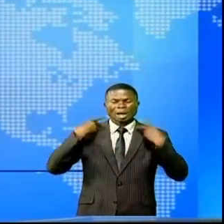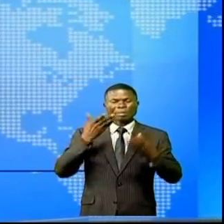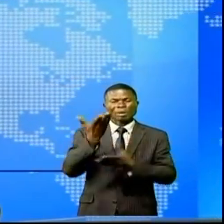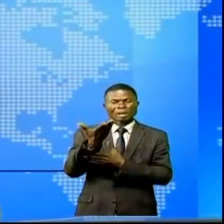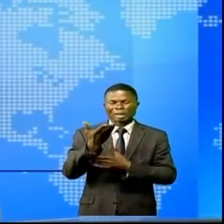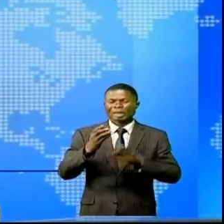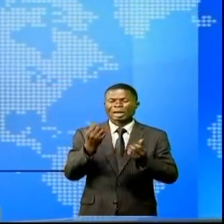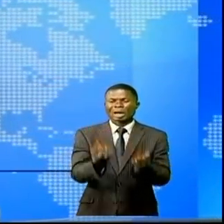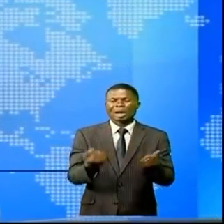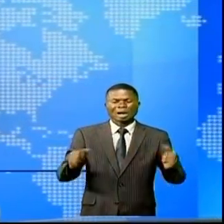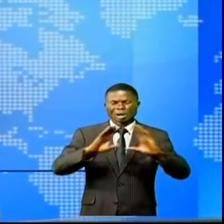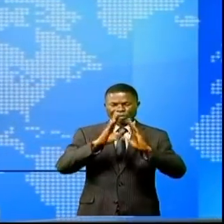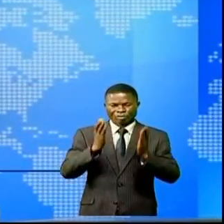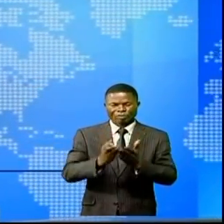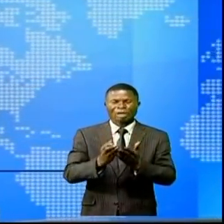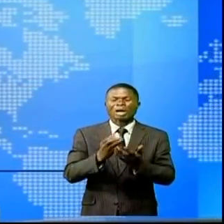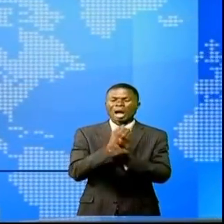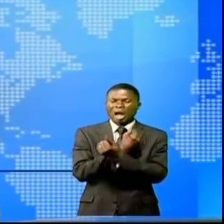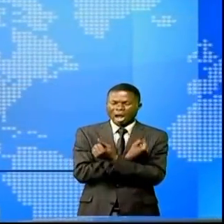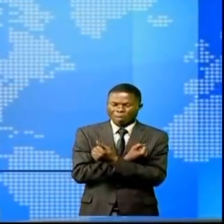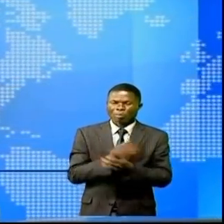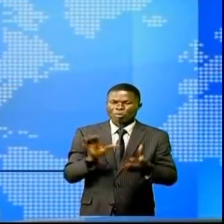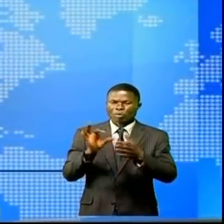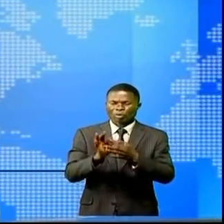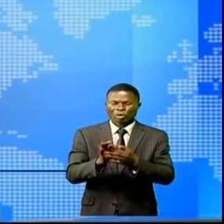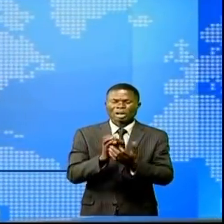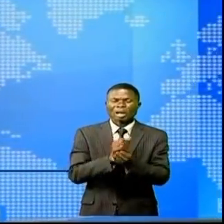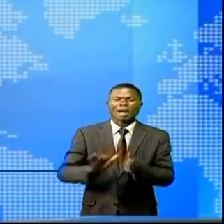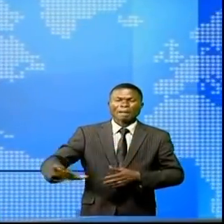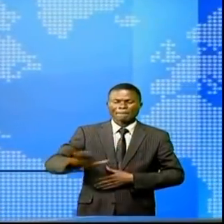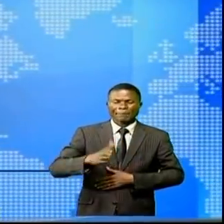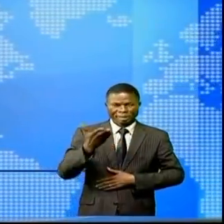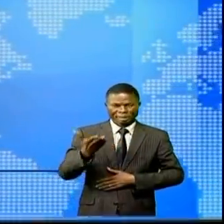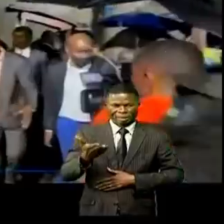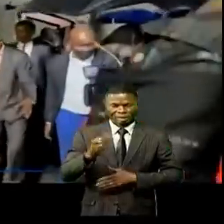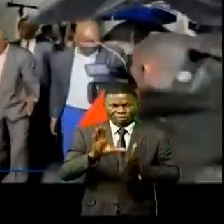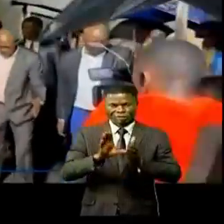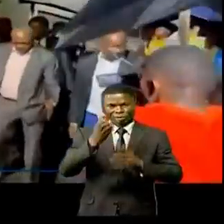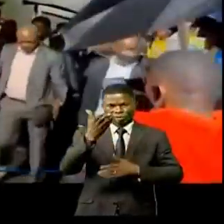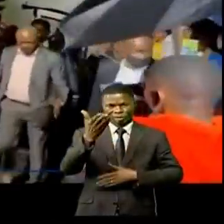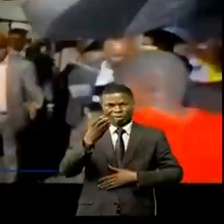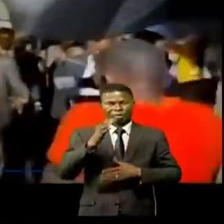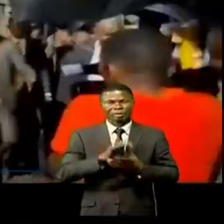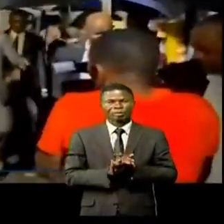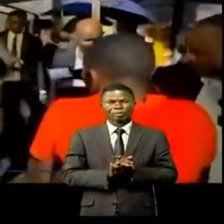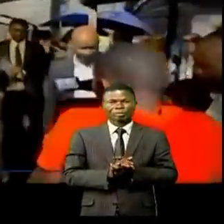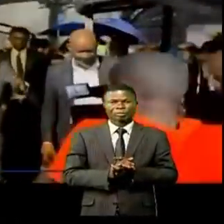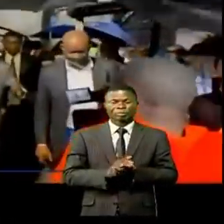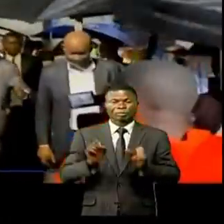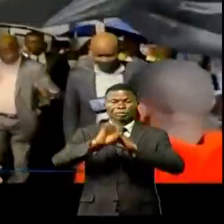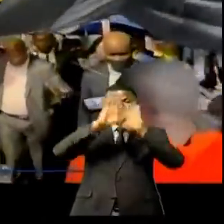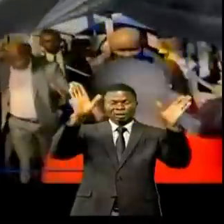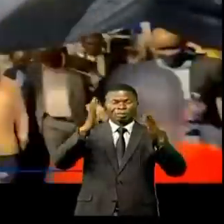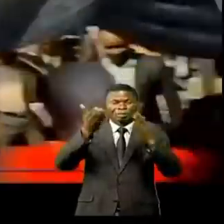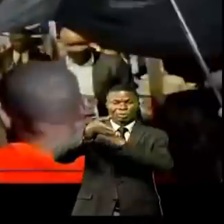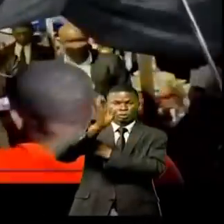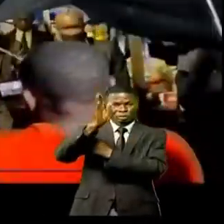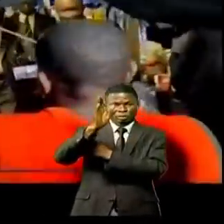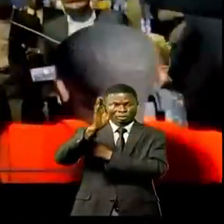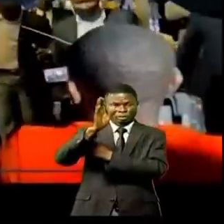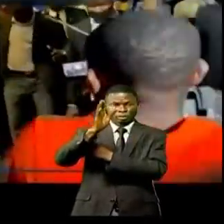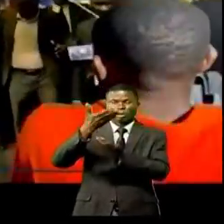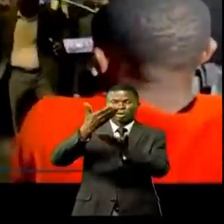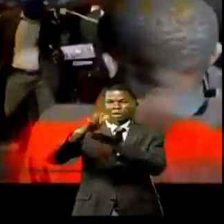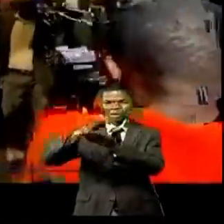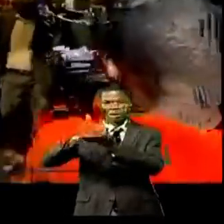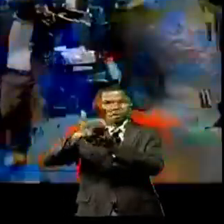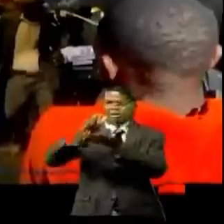peuple de Dieu sur l'unité et l'amour de la patrie. Pierre Rombouillou pour le reportage. Étant une lumière divine, la grande dispensation de